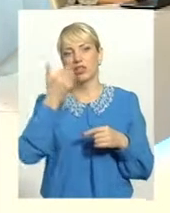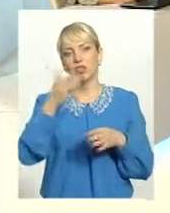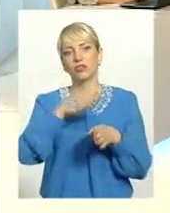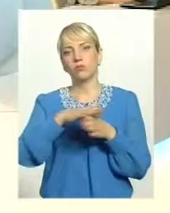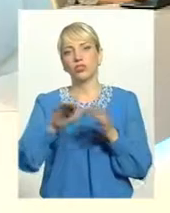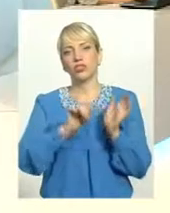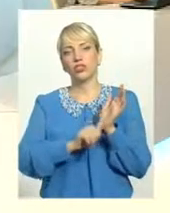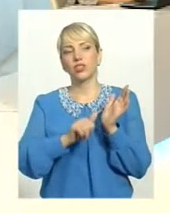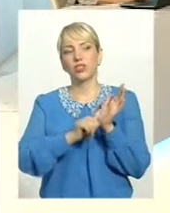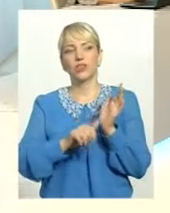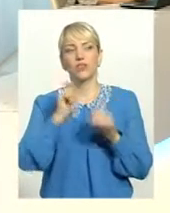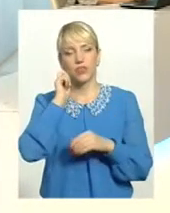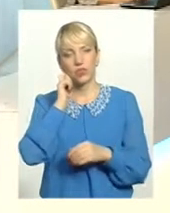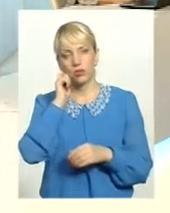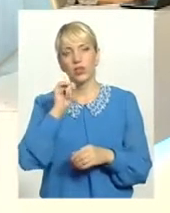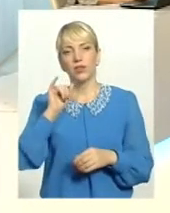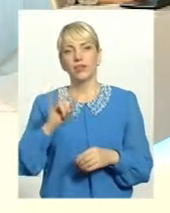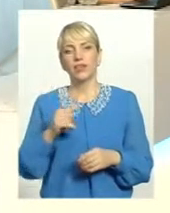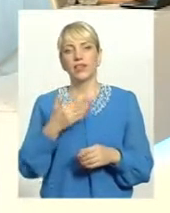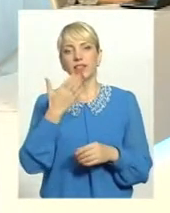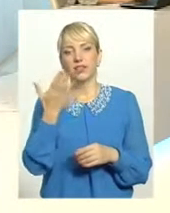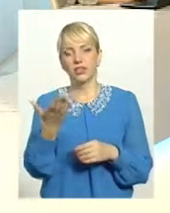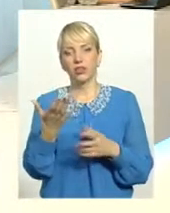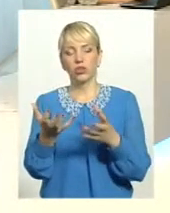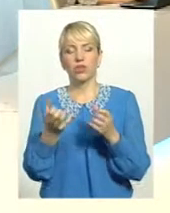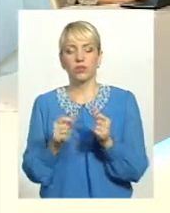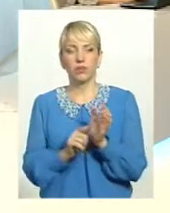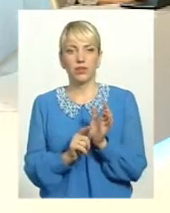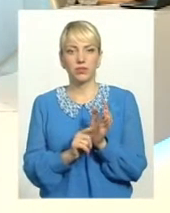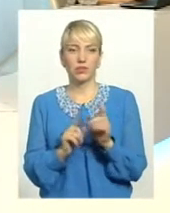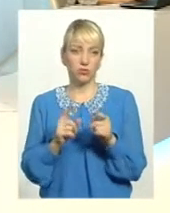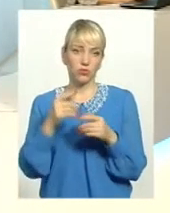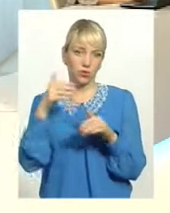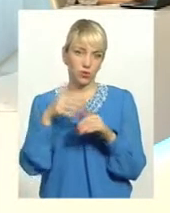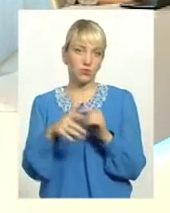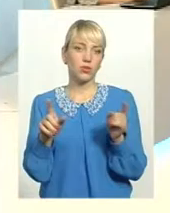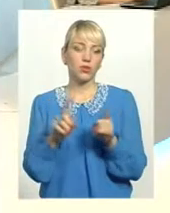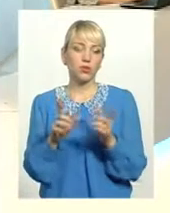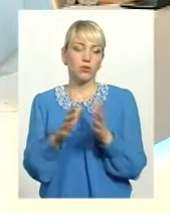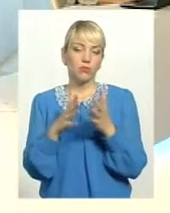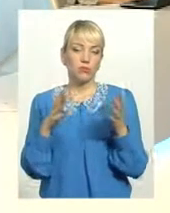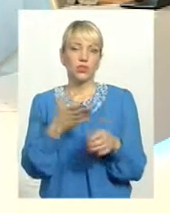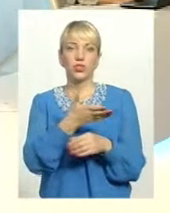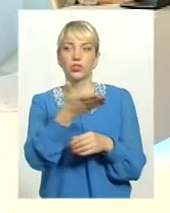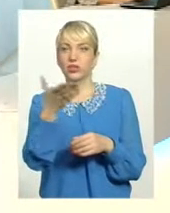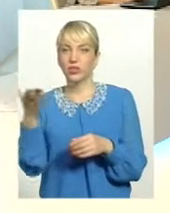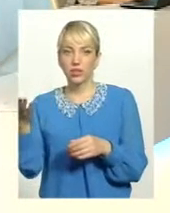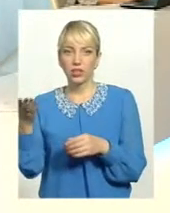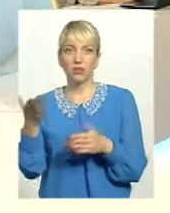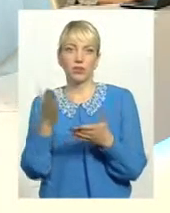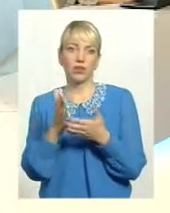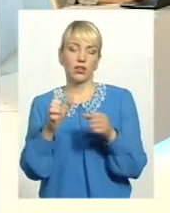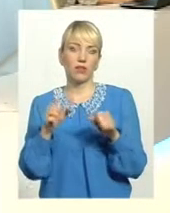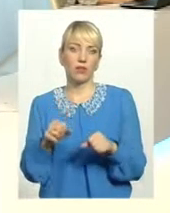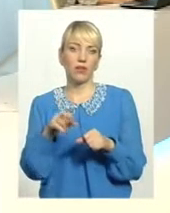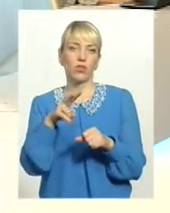-літнього віку і їхні отримання пенсії. То, зрозуміло, переважна більшість з них має